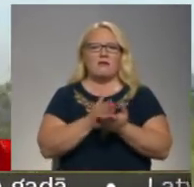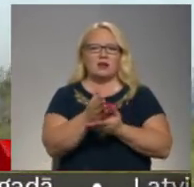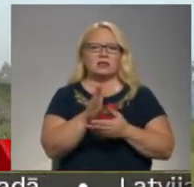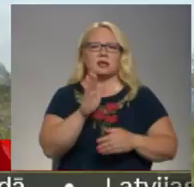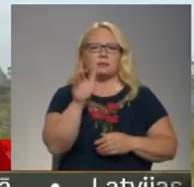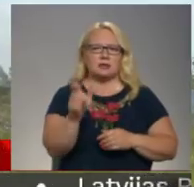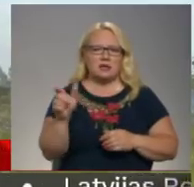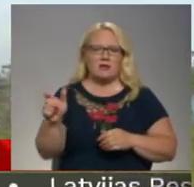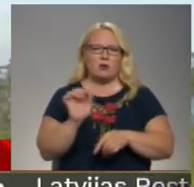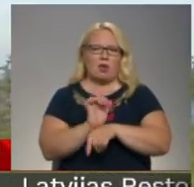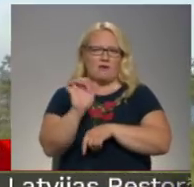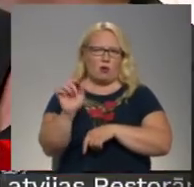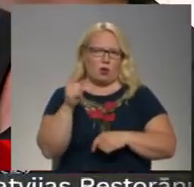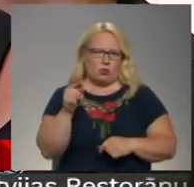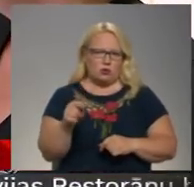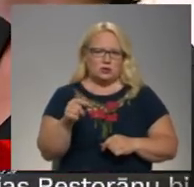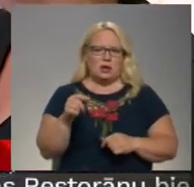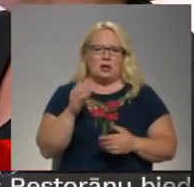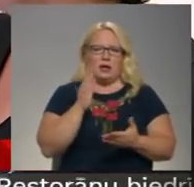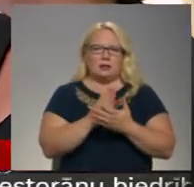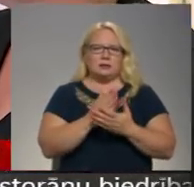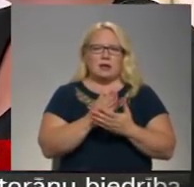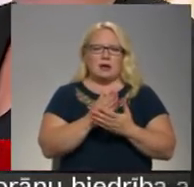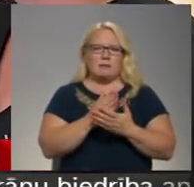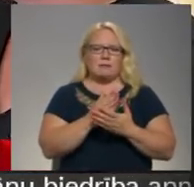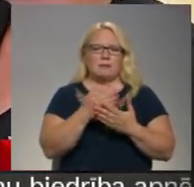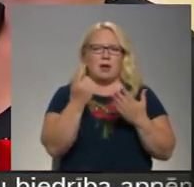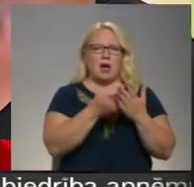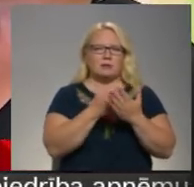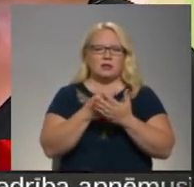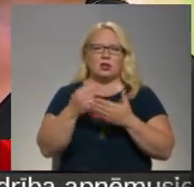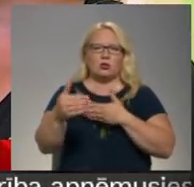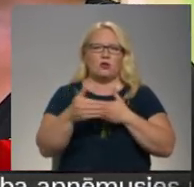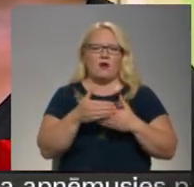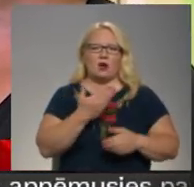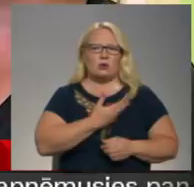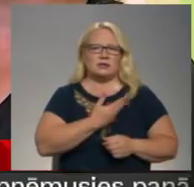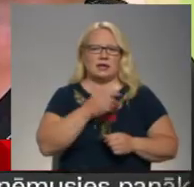cilvēkiem un evakuēt viņus. Esam apzinājuši tuvākos iedzīvotājus un